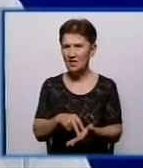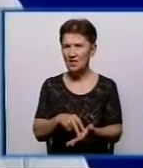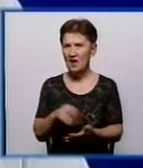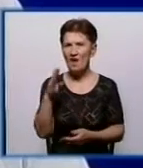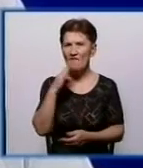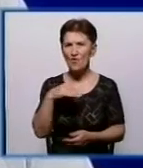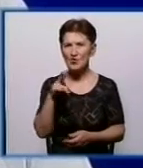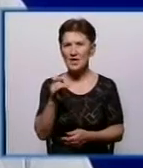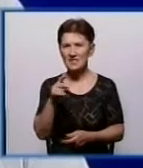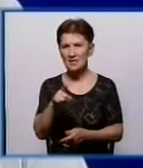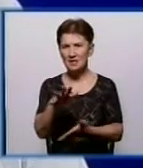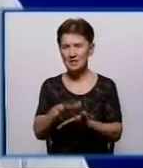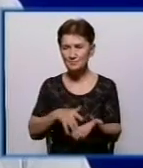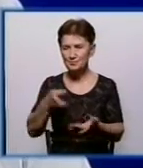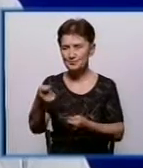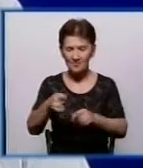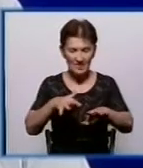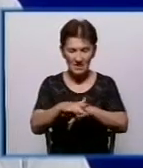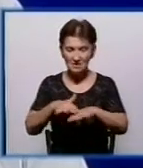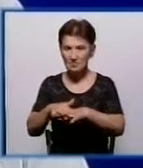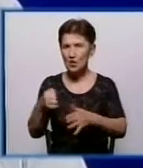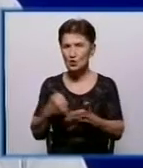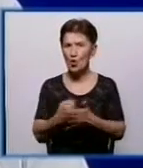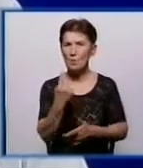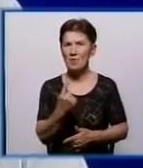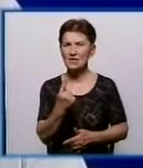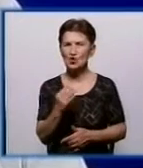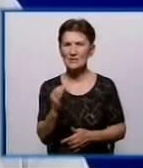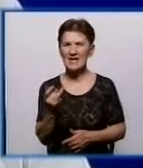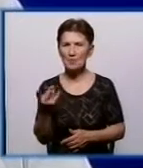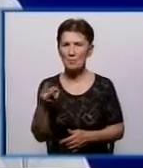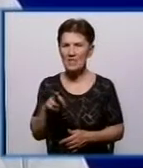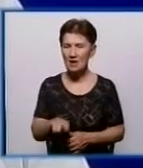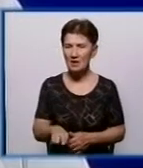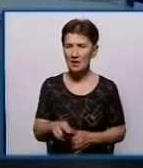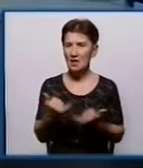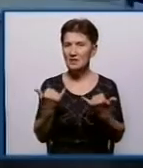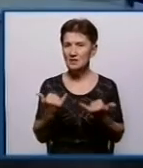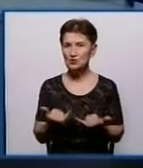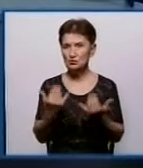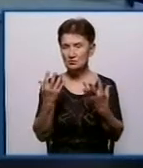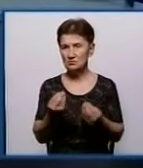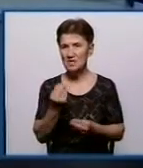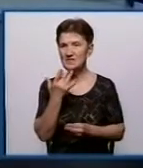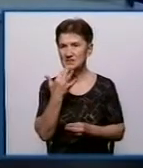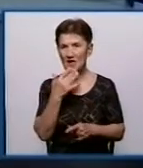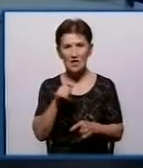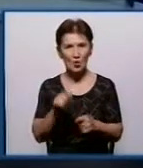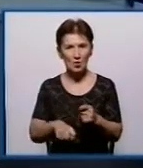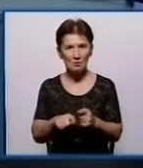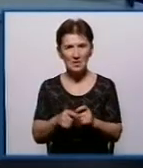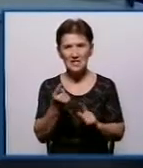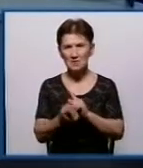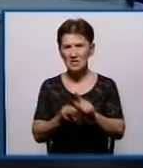водоканали подавали розрахунки до 1 серпня на розгляд Національної комісії, на даний момент Національна комісія внесла зміни у свою